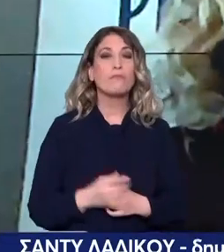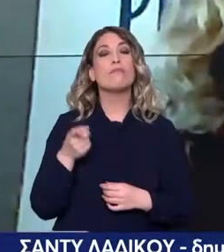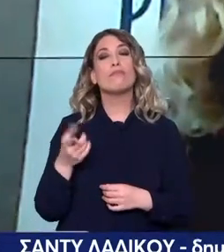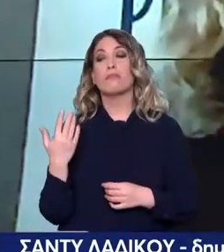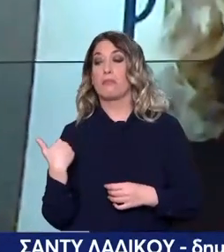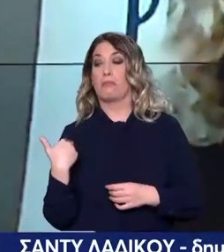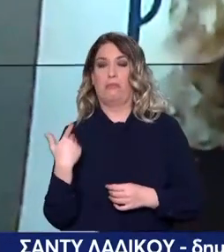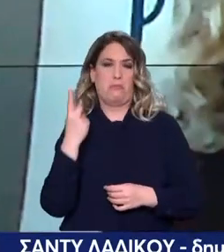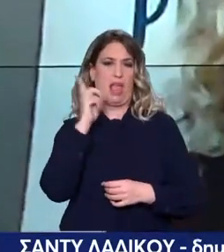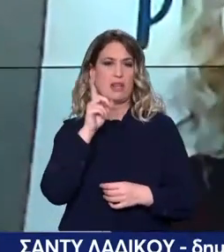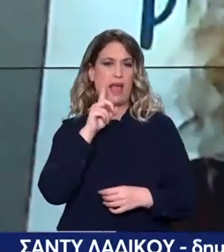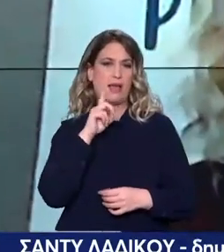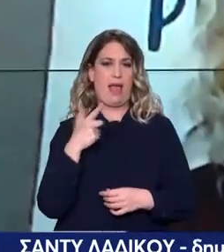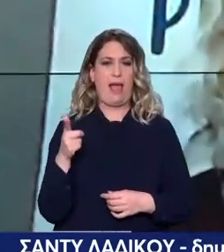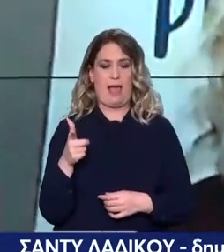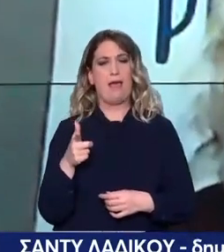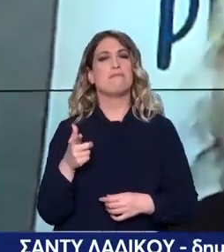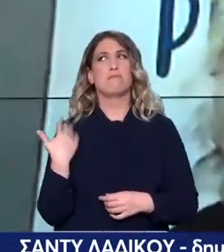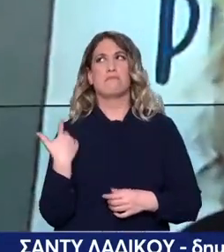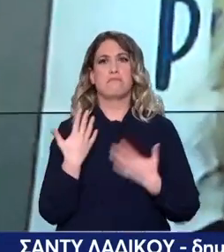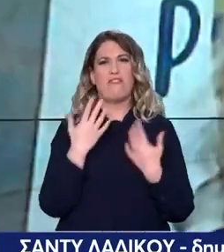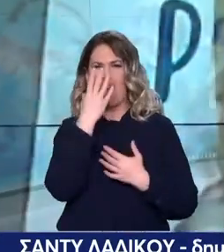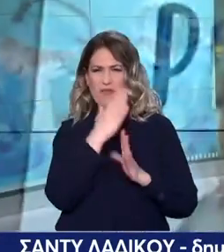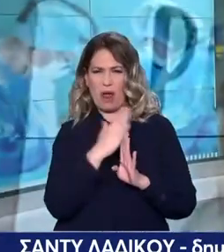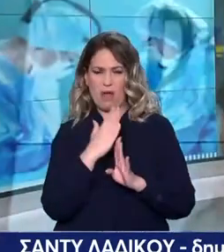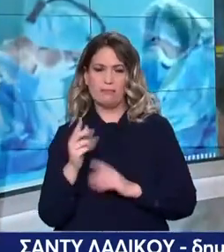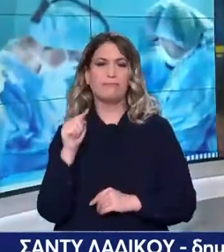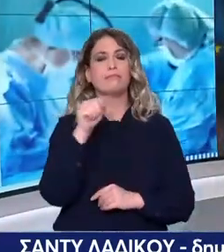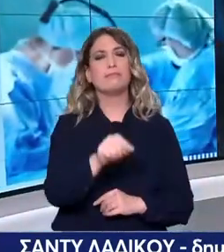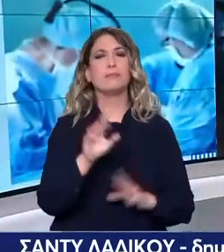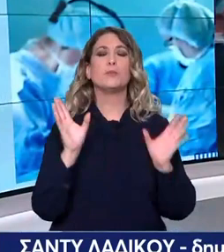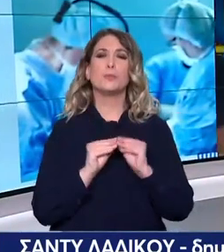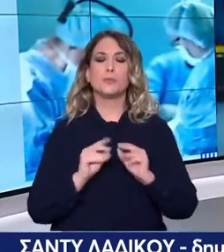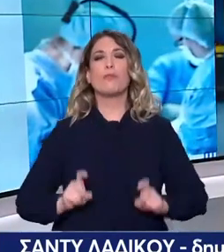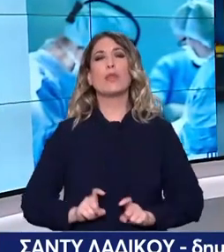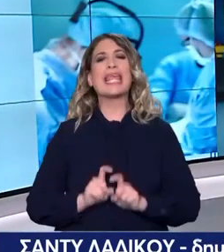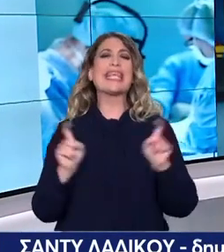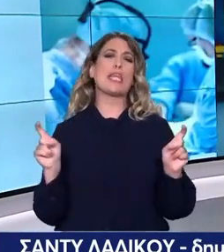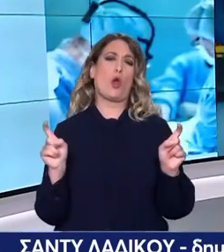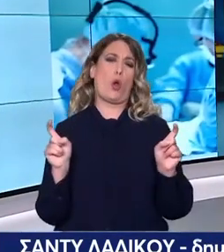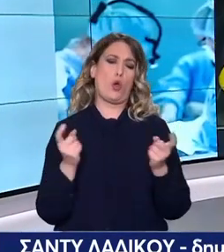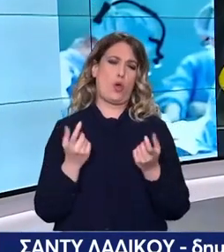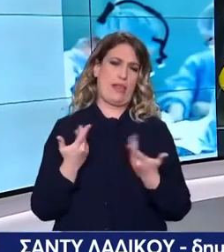Φεβρουαρίου μετέβει στο νοσοκομείο της ΚΟ για να προχωρήσει σε μια γυναικολογική διαδικασία.